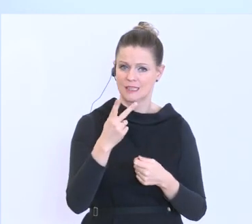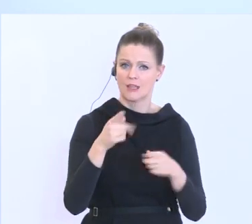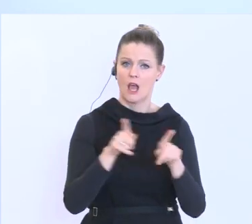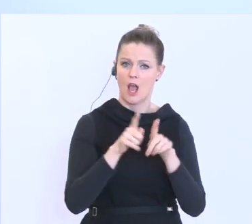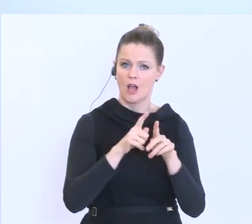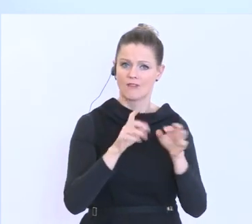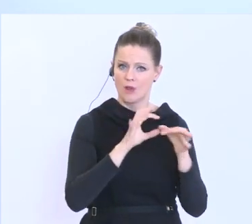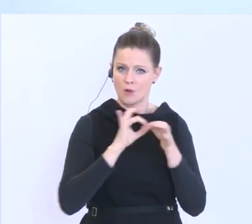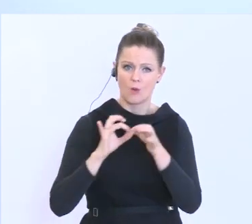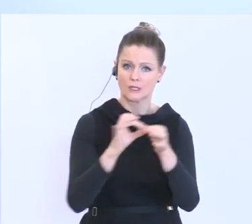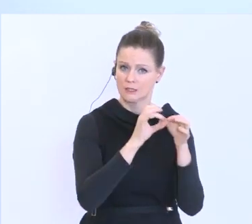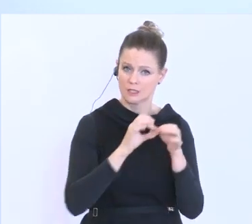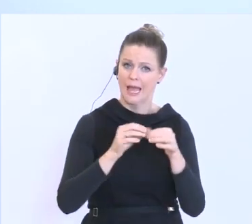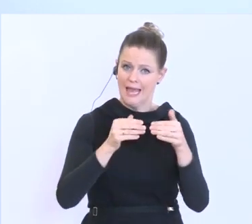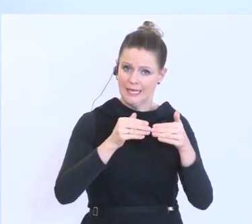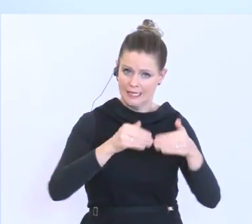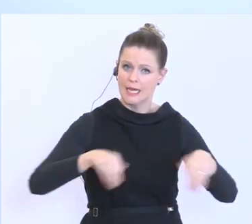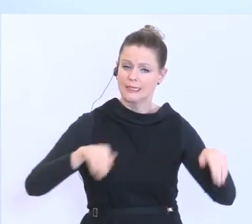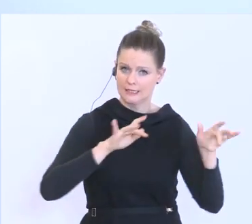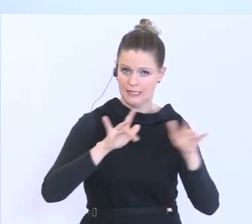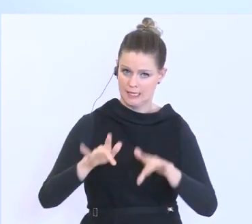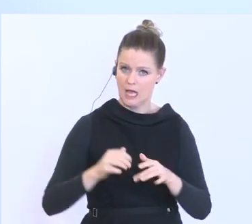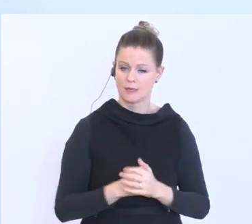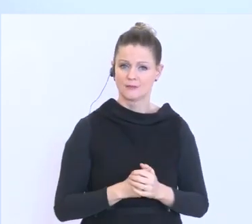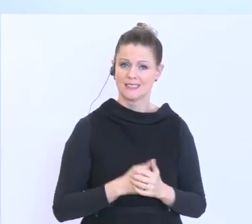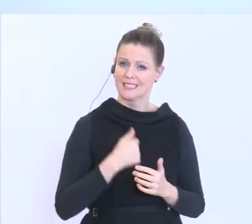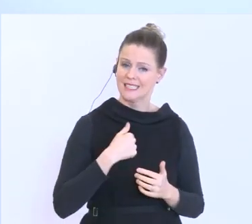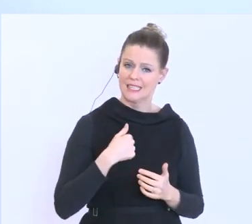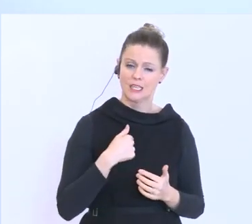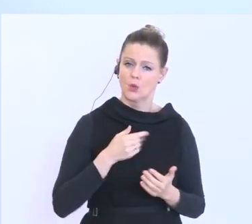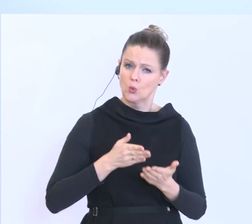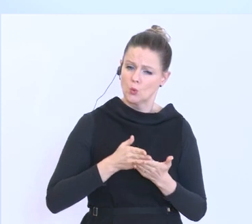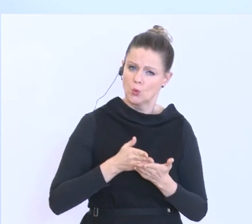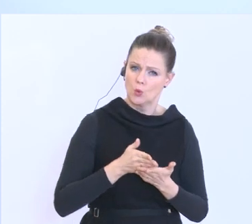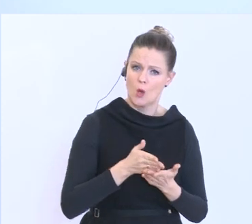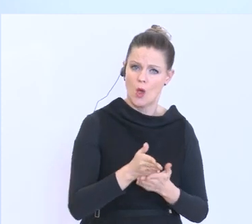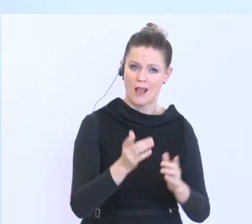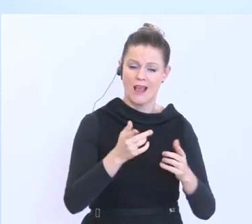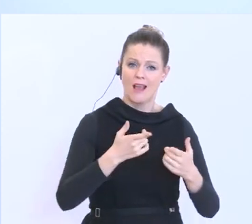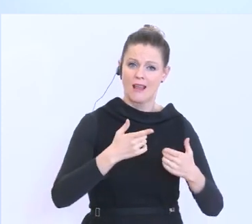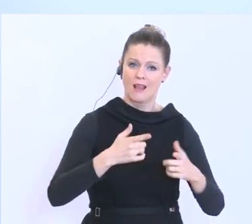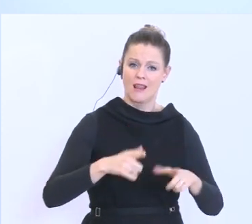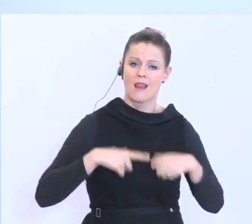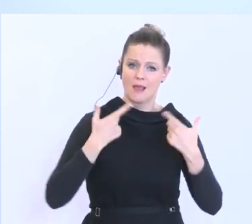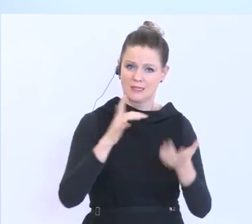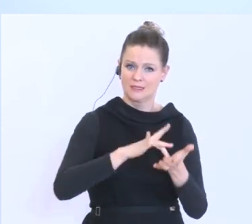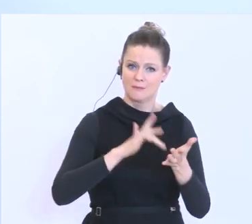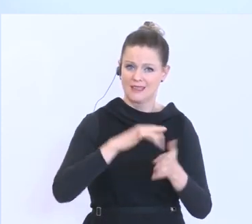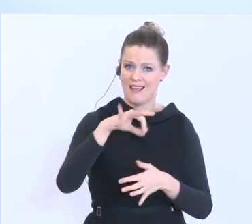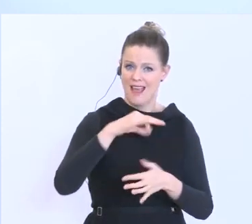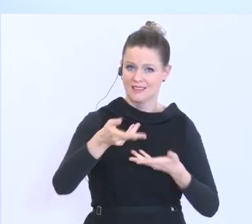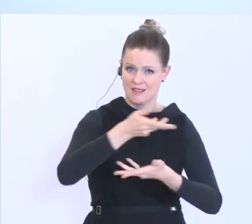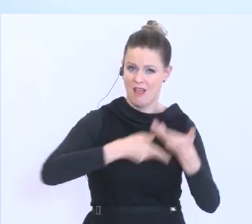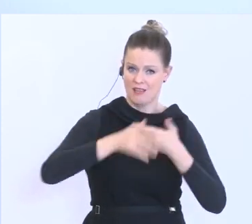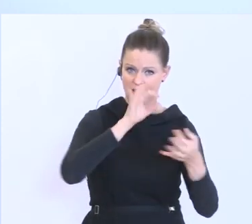zum Teil an die Grenzen kommt. Ich bin dazu permanent im engen Kontakt mit dem Lebensmitteleinzelhandel, aber natürlich auch